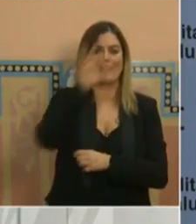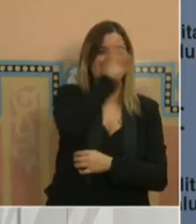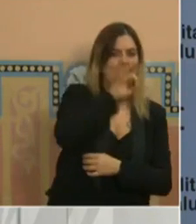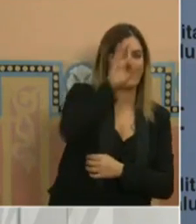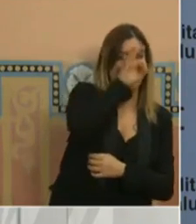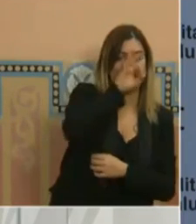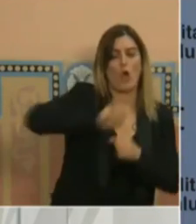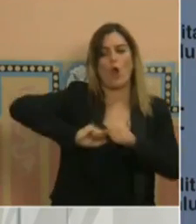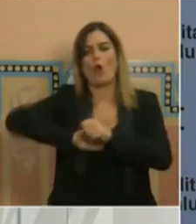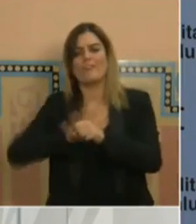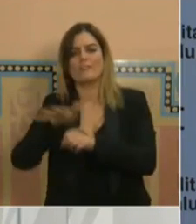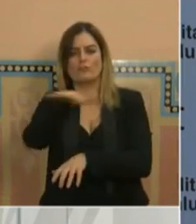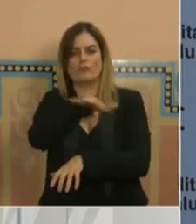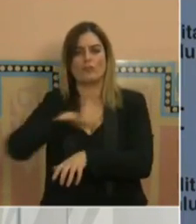Cerdanya i del Ripollès.